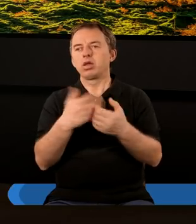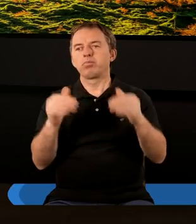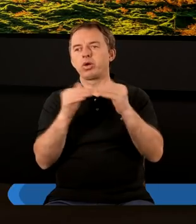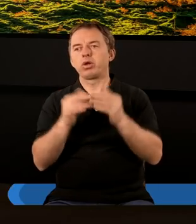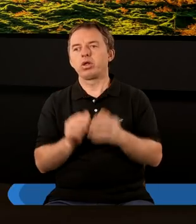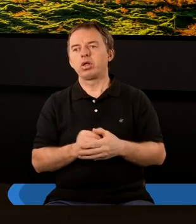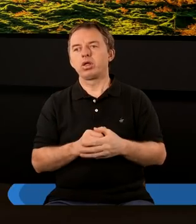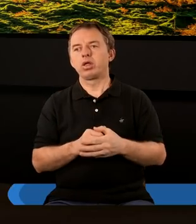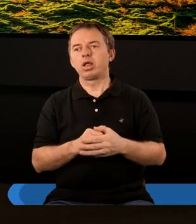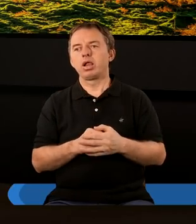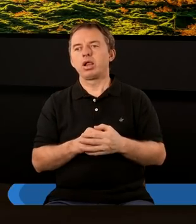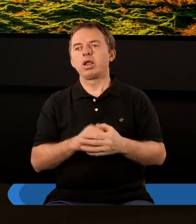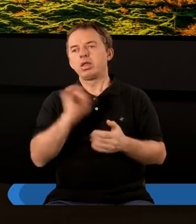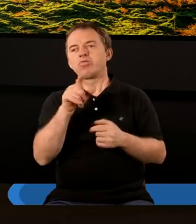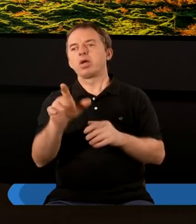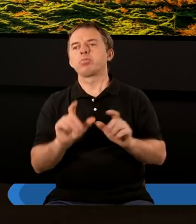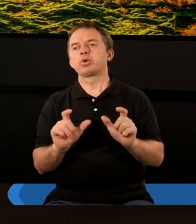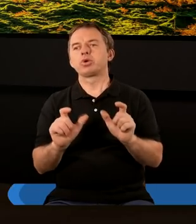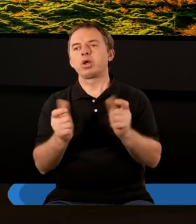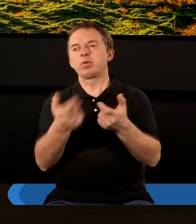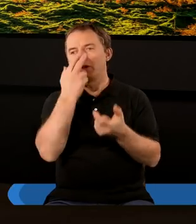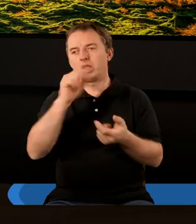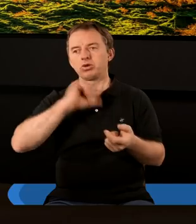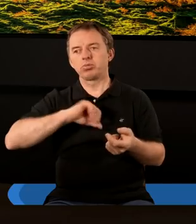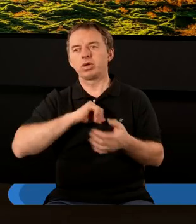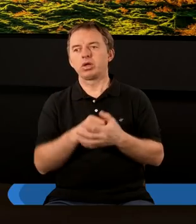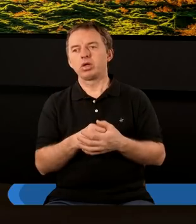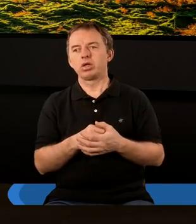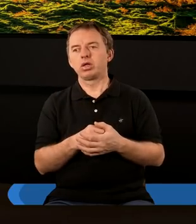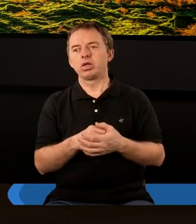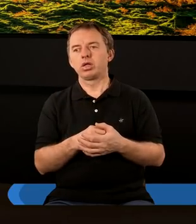porównać. Pytanie jest podstawowe, jak w takim przypadku ja patrzę na siebie,